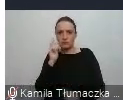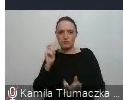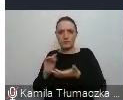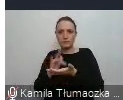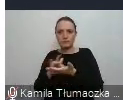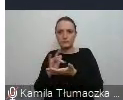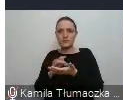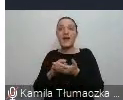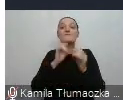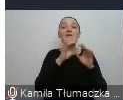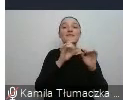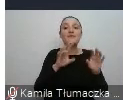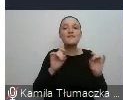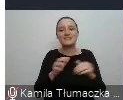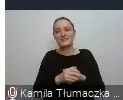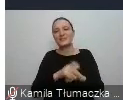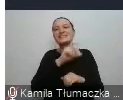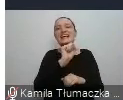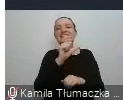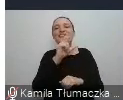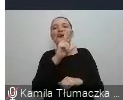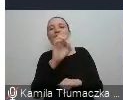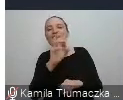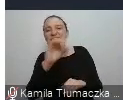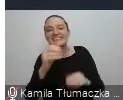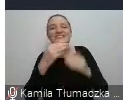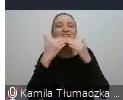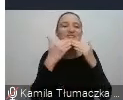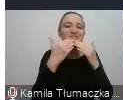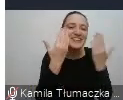Ach, pani profesor, pani profesor Cackowska. Dzień dobry.